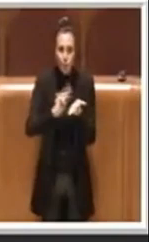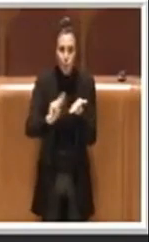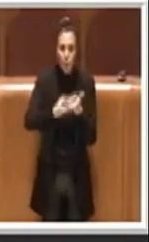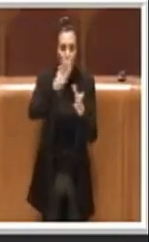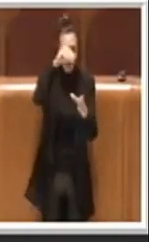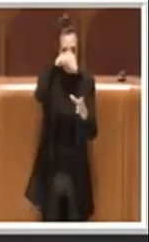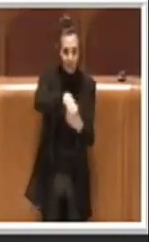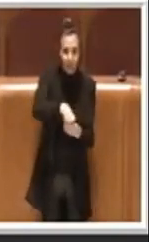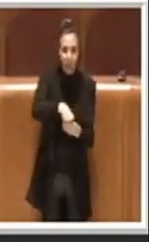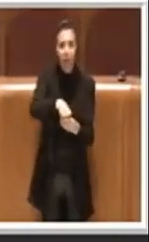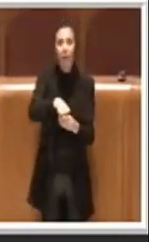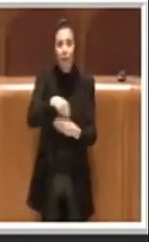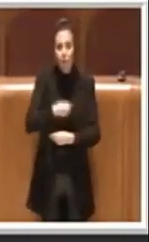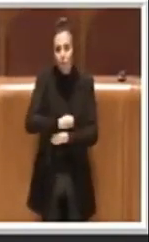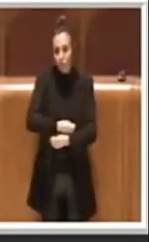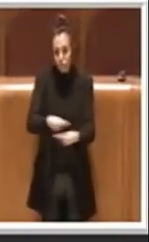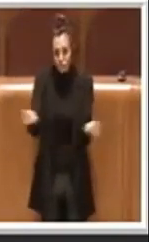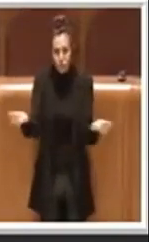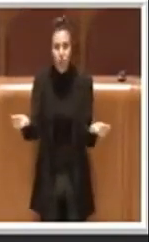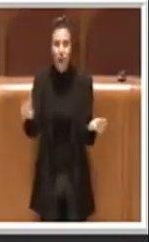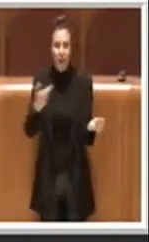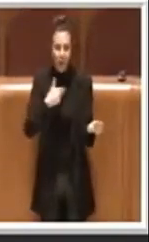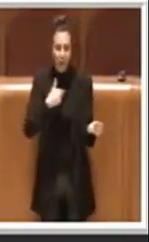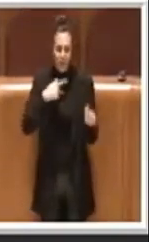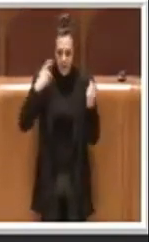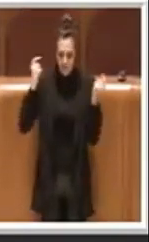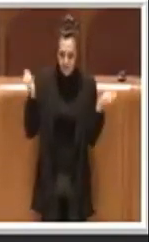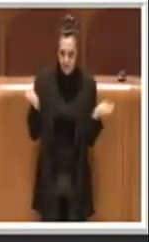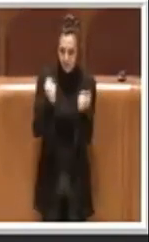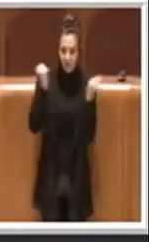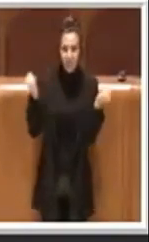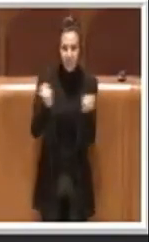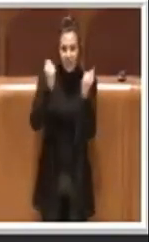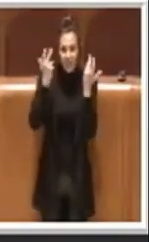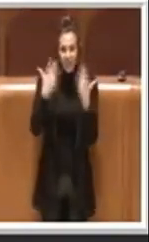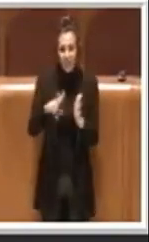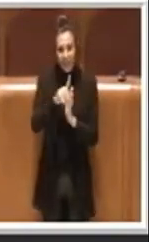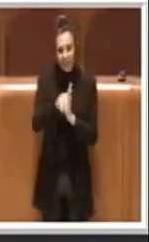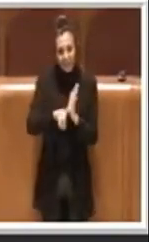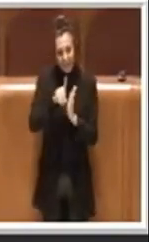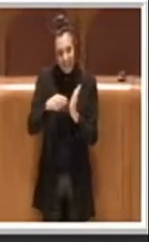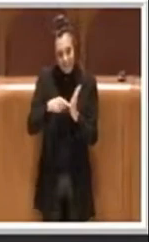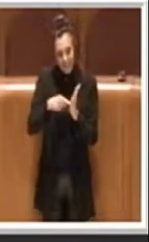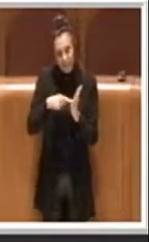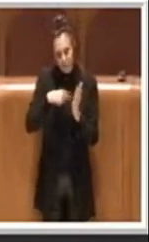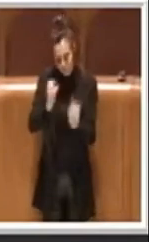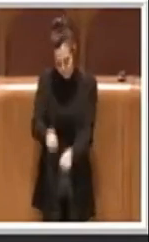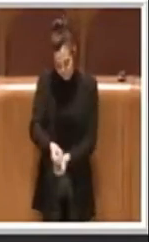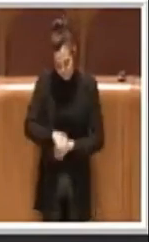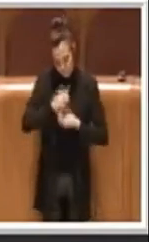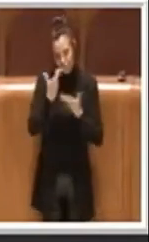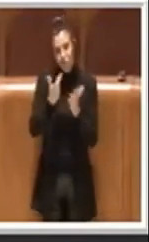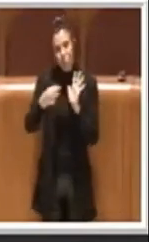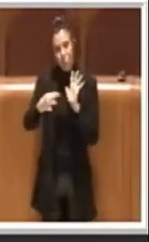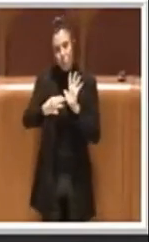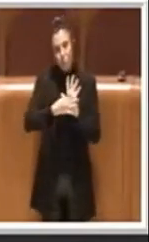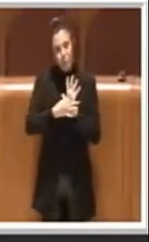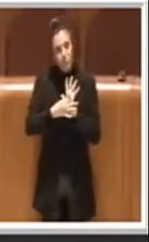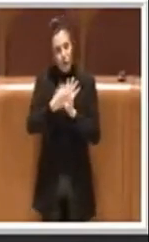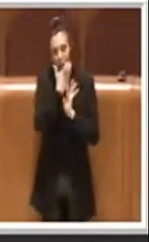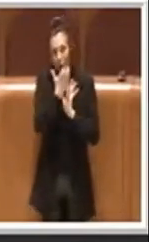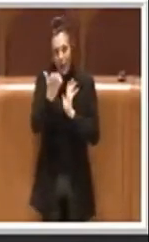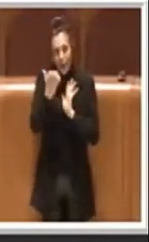e come insomma lo anche manifestato nella nostra delibera, poi il punto importante che è quello insomma